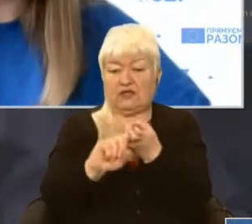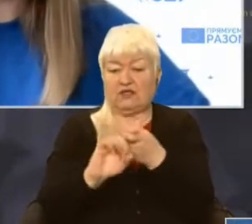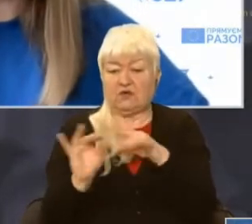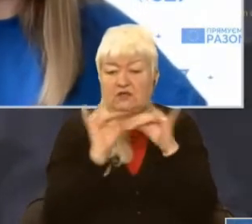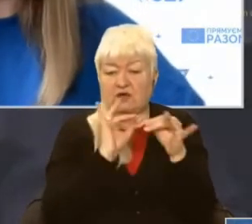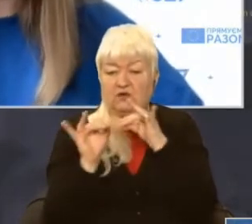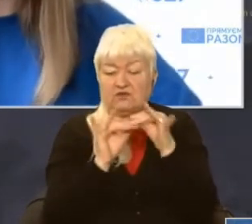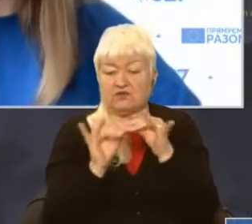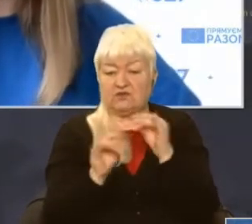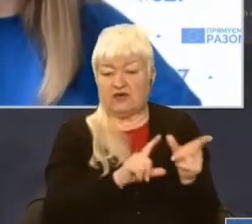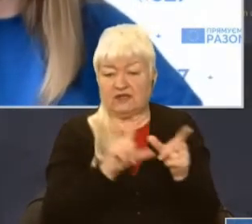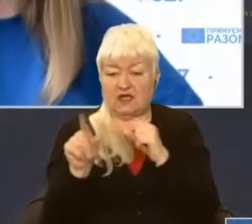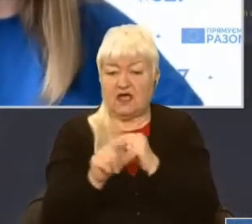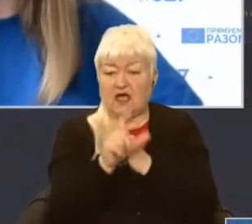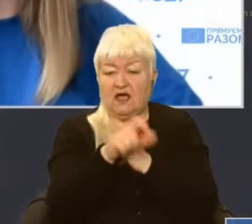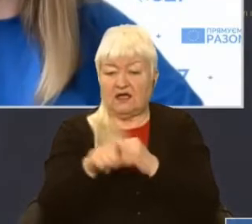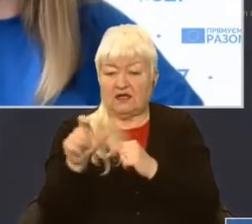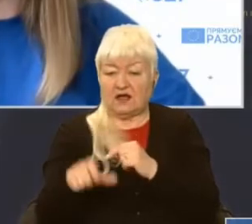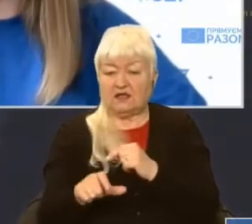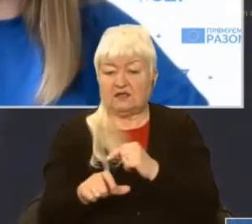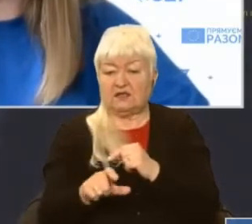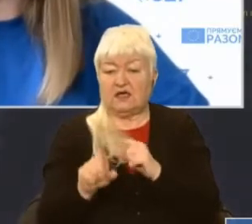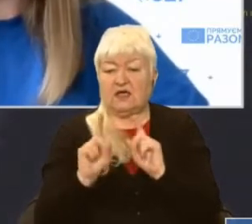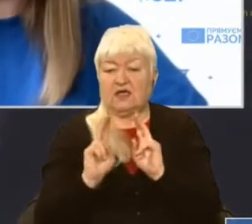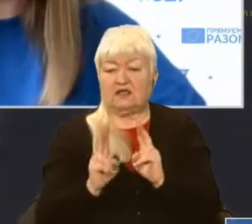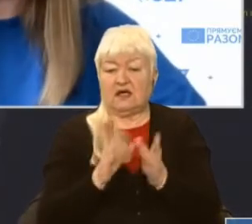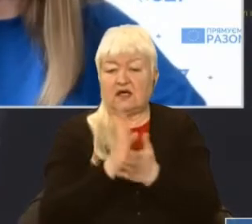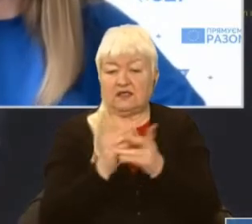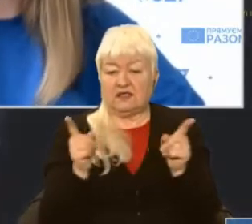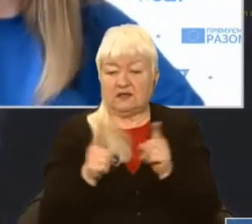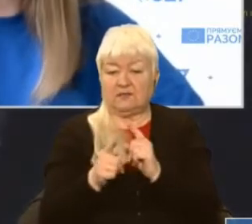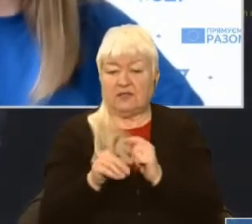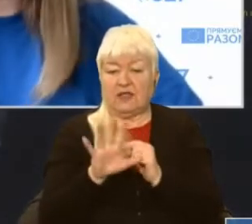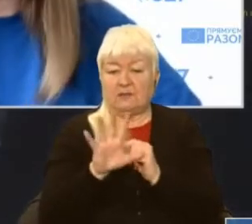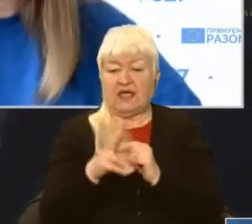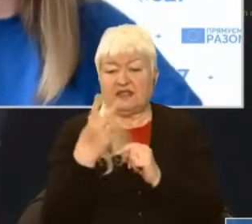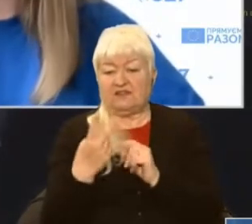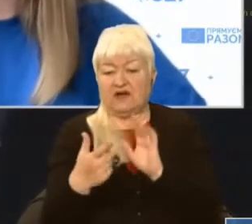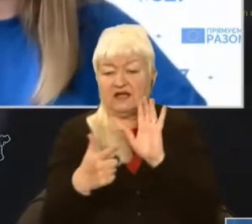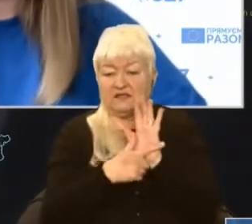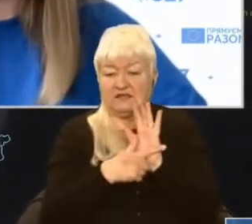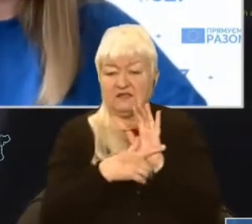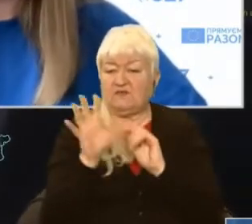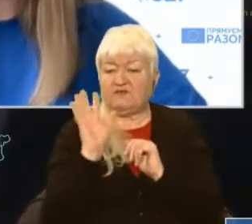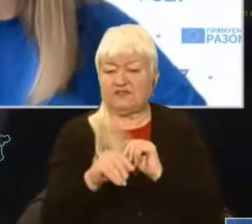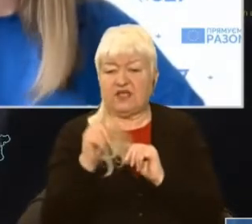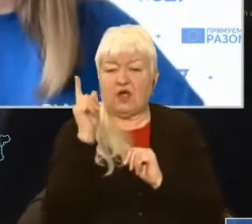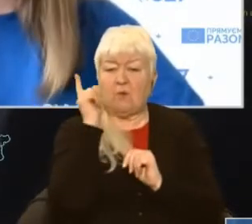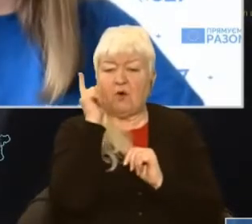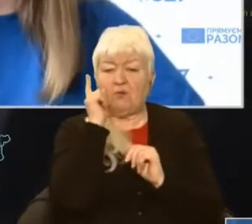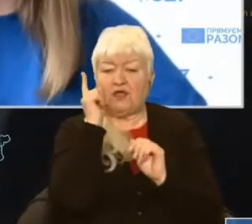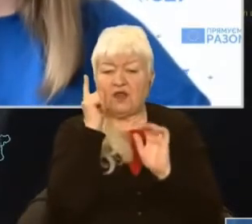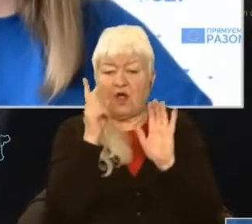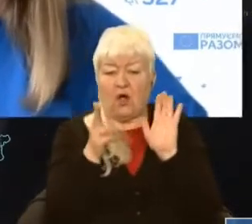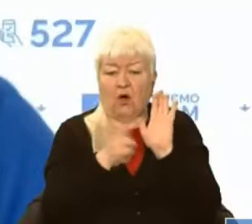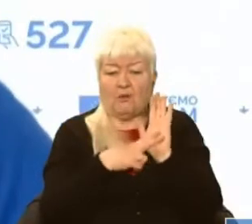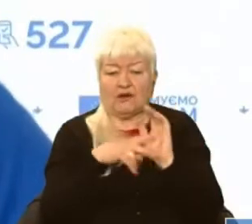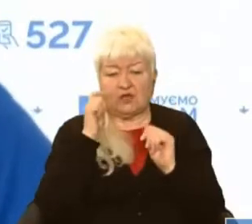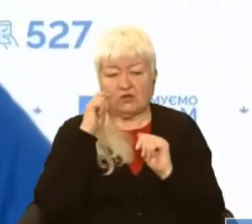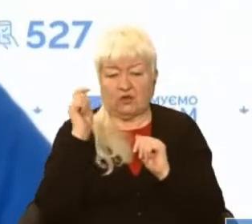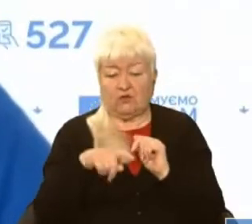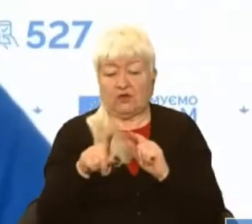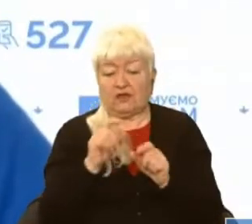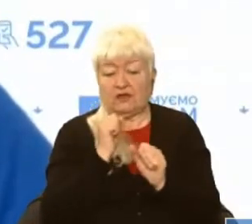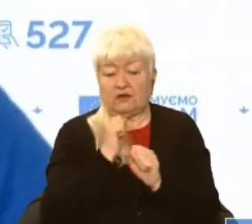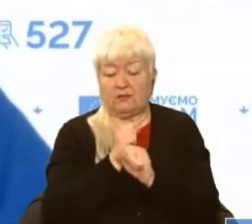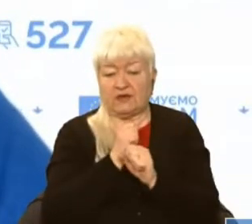мігрантів та протидії торгівлі людьми, яка діє за коротким номером 527 з усіх мобільних операторів України. Вона працює